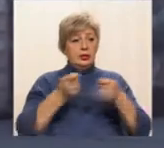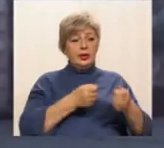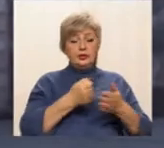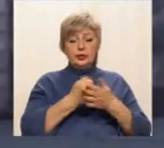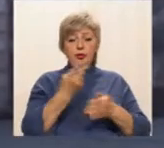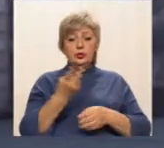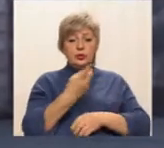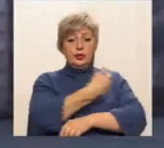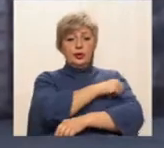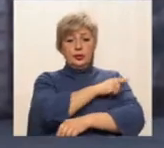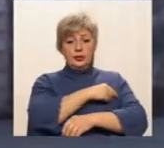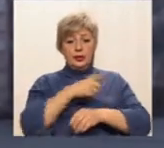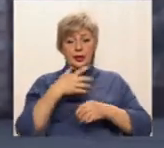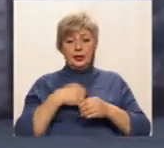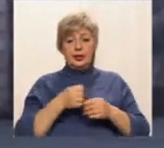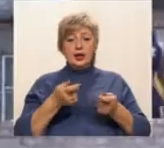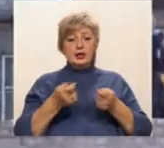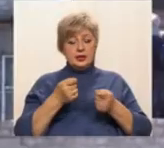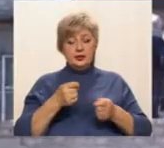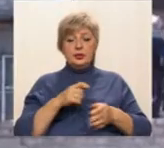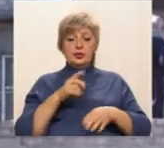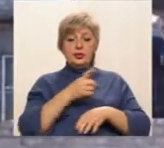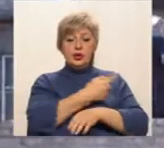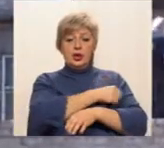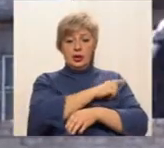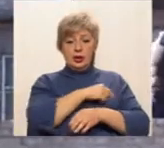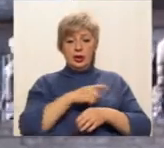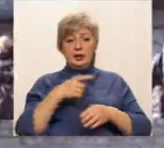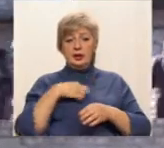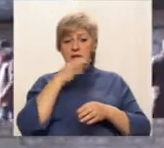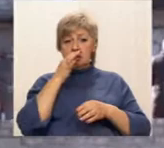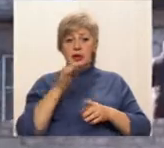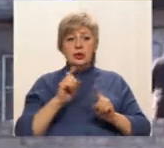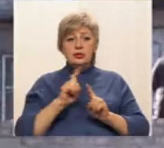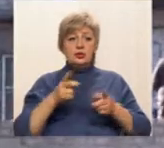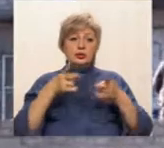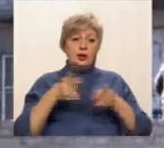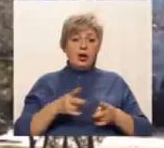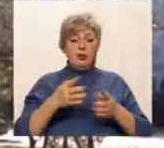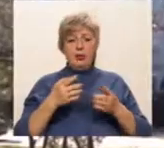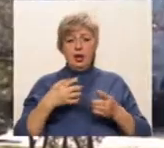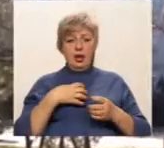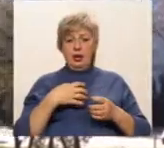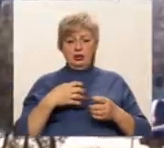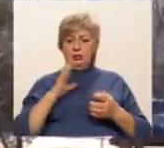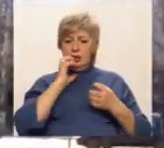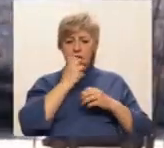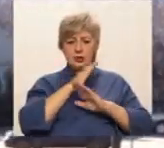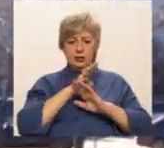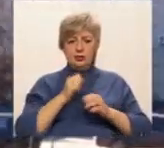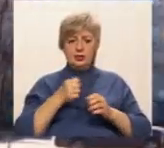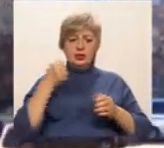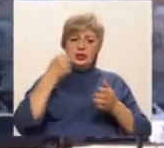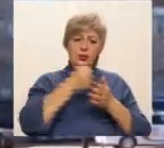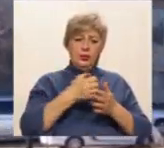словами завідуючого приймальним відділенням лікарні Володимира Степанова, травми незначні. Це забої та подряпини. Чоловікам